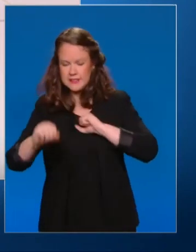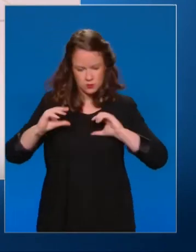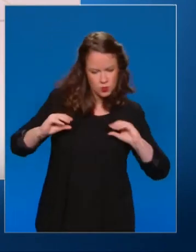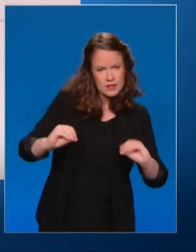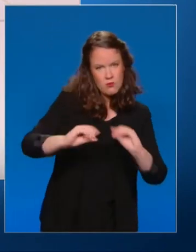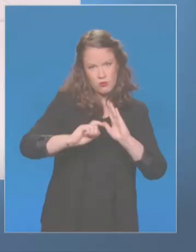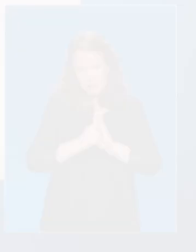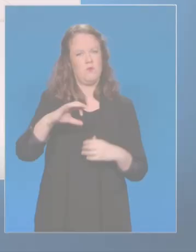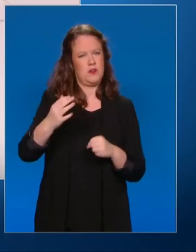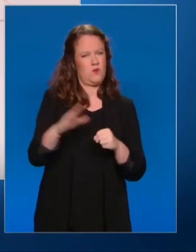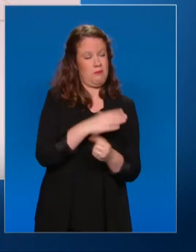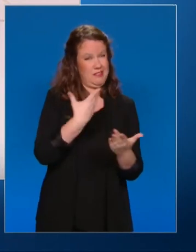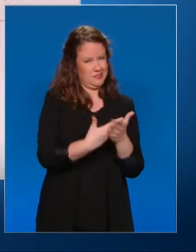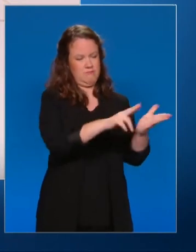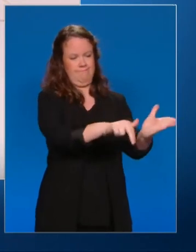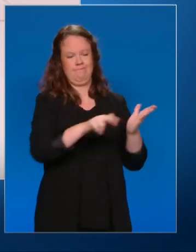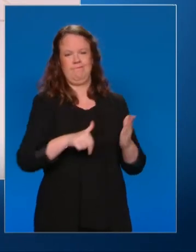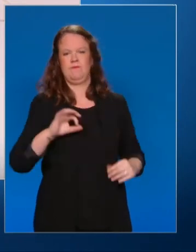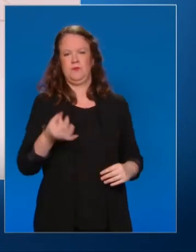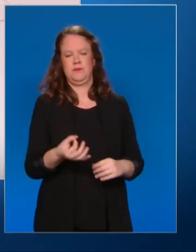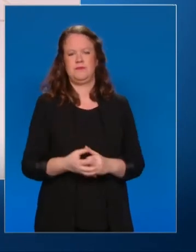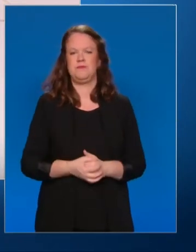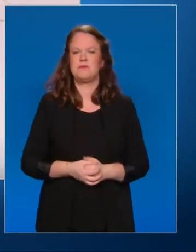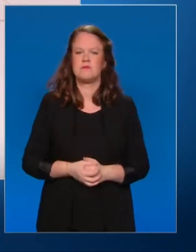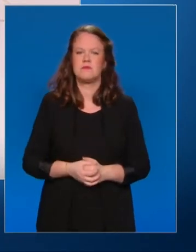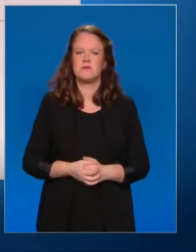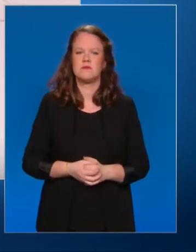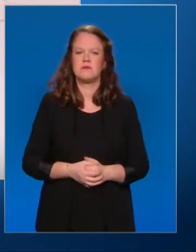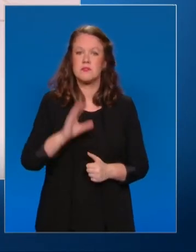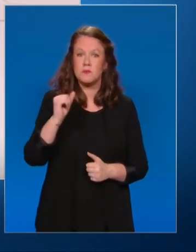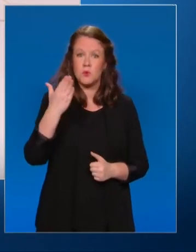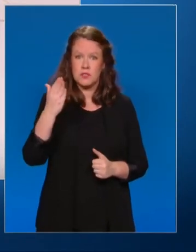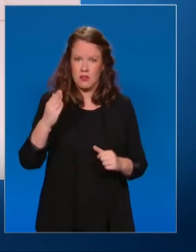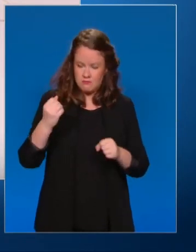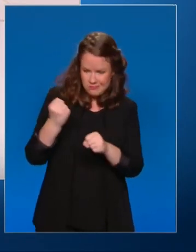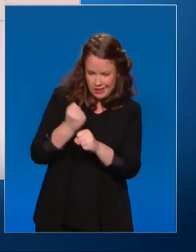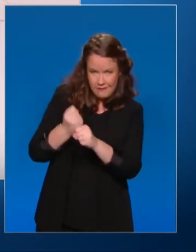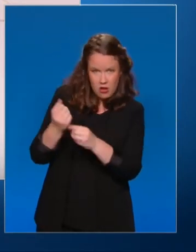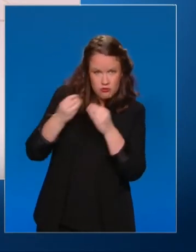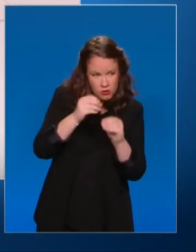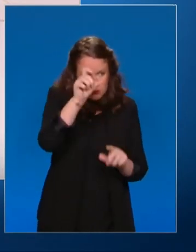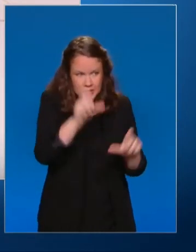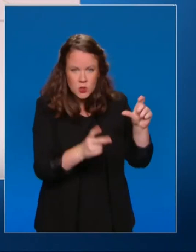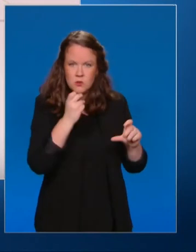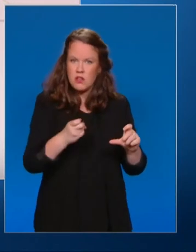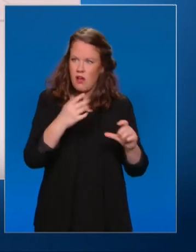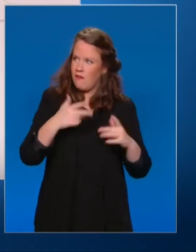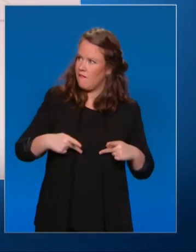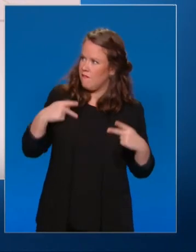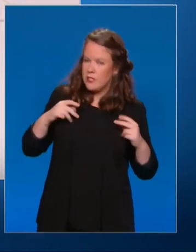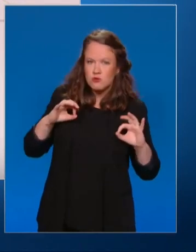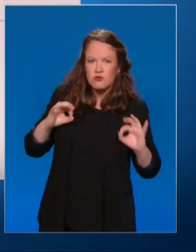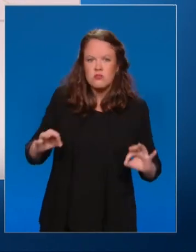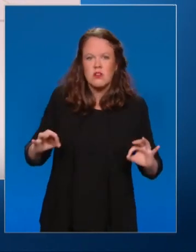échéances à suivre. Plus largement, pour que le travail permette de vivre dignement et paie toujours davantage que l'inactivité,